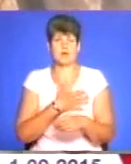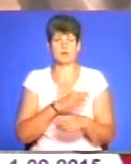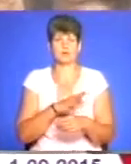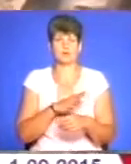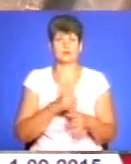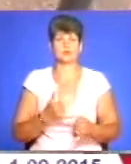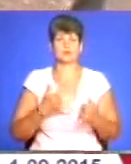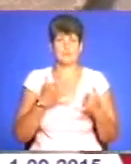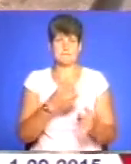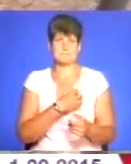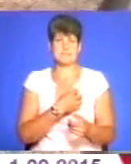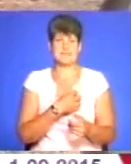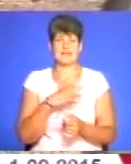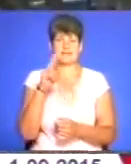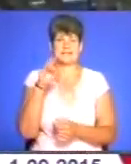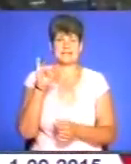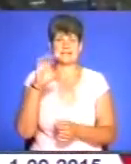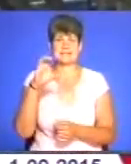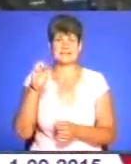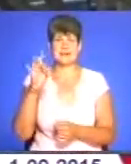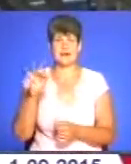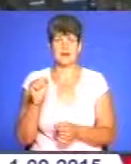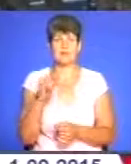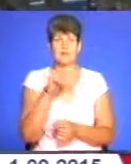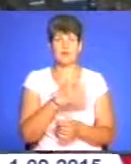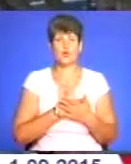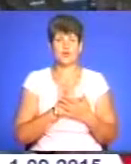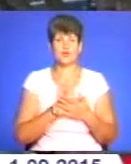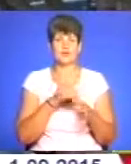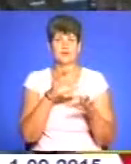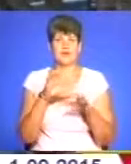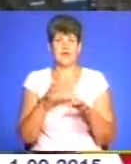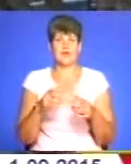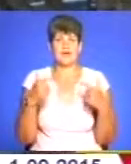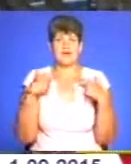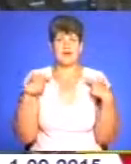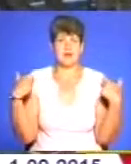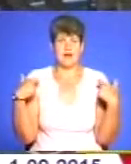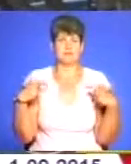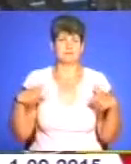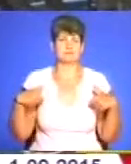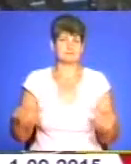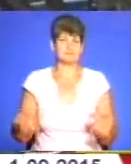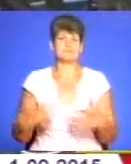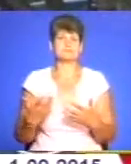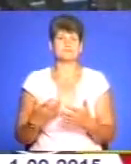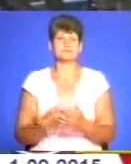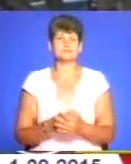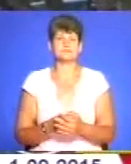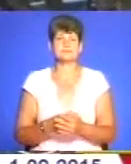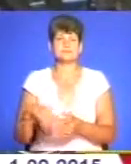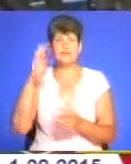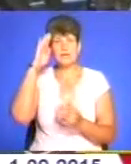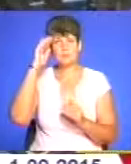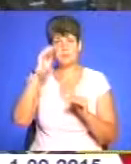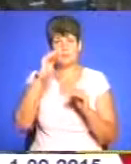удостоєний медалі від сісаря. З ним любили фотографуватися генерали австрійської армії, німецької армії. Хлопчик